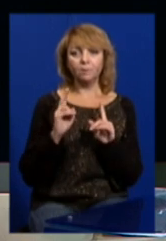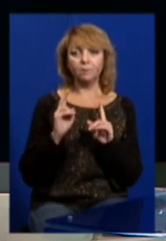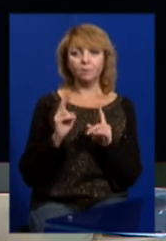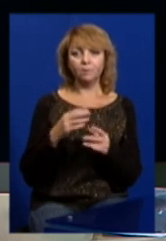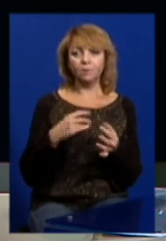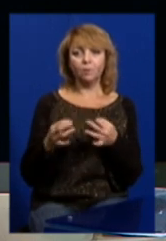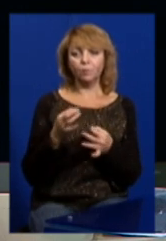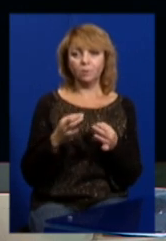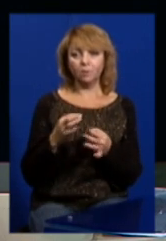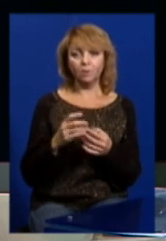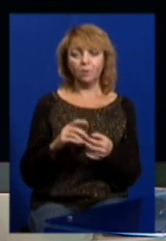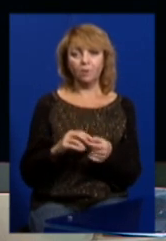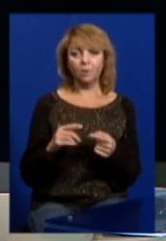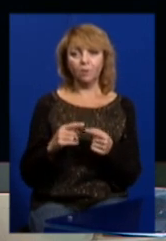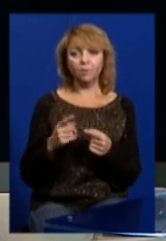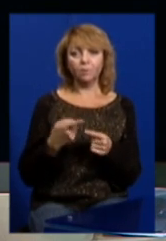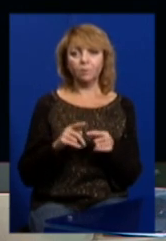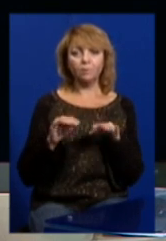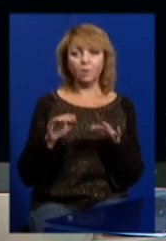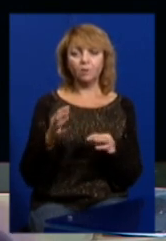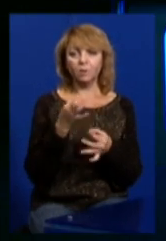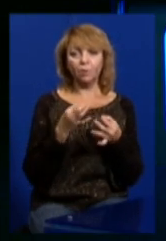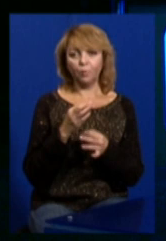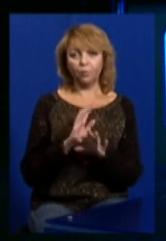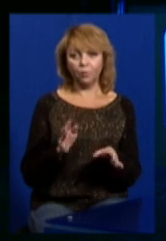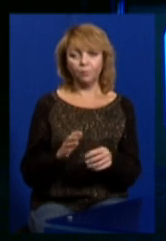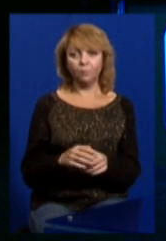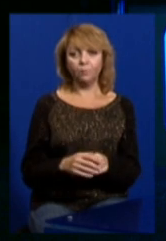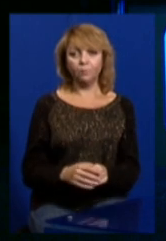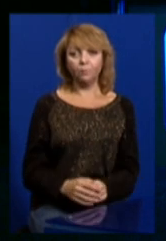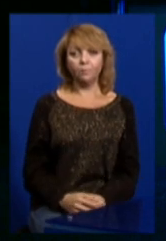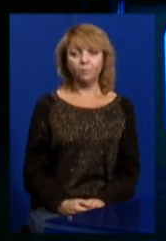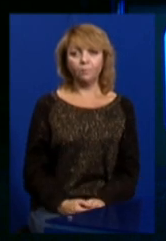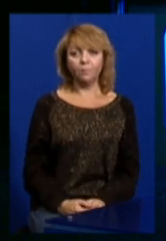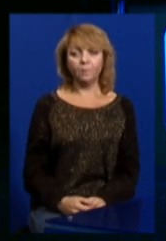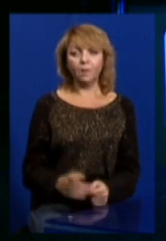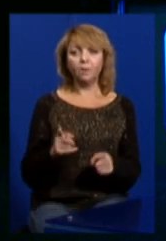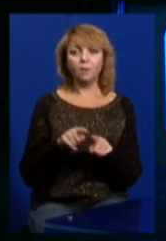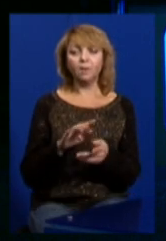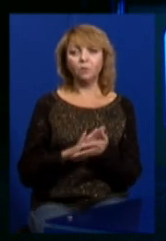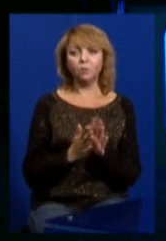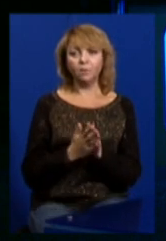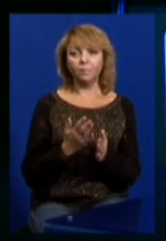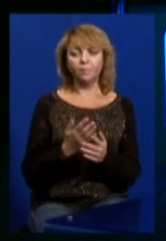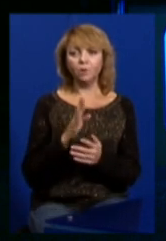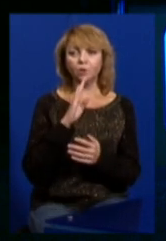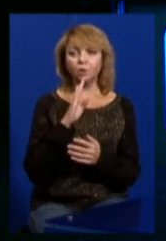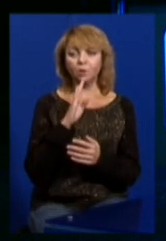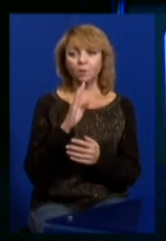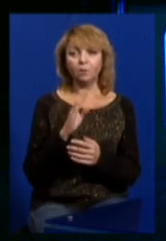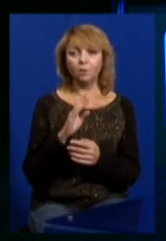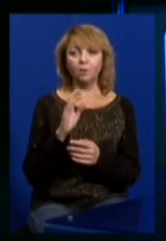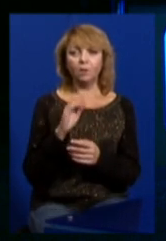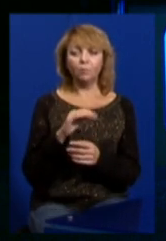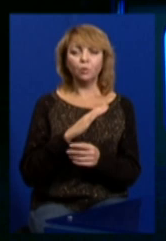конкретні справи не прийнято обговорювати. Але ж, дивіться, така ситуація. Жінка, яка б вона не була, вона,